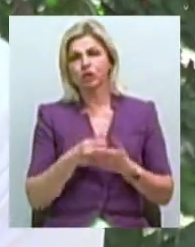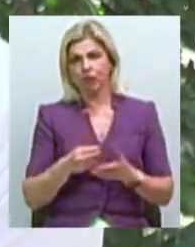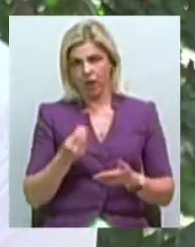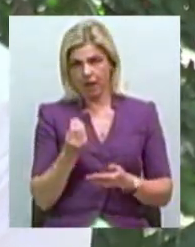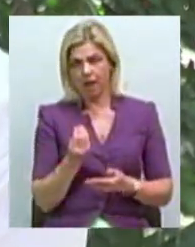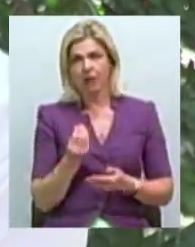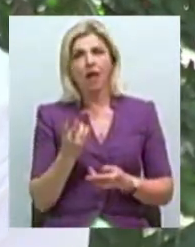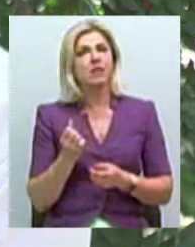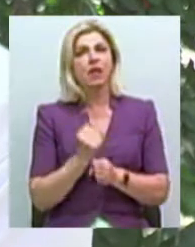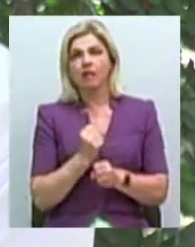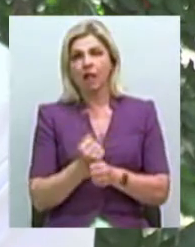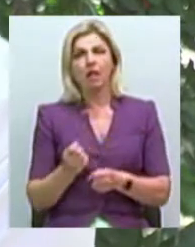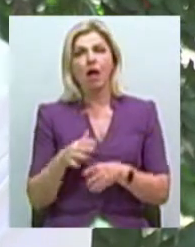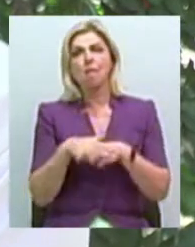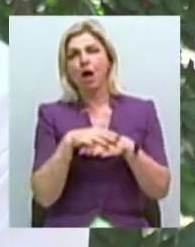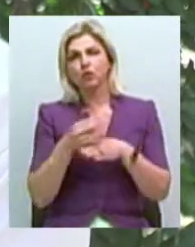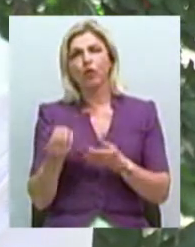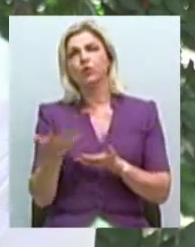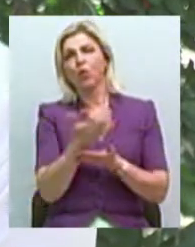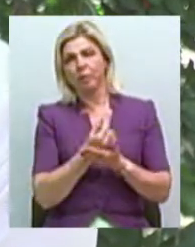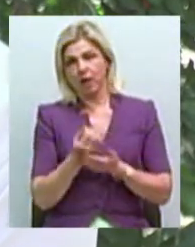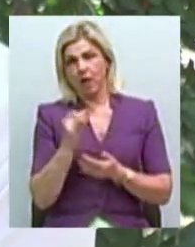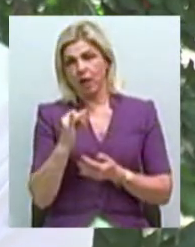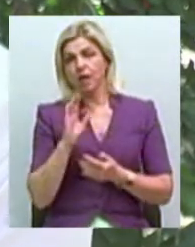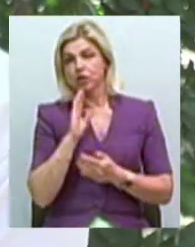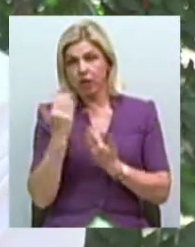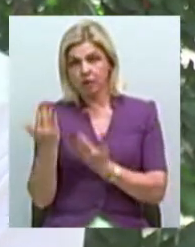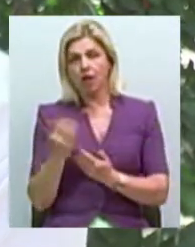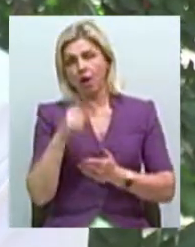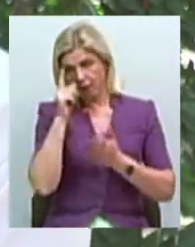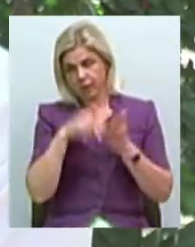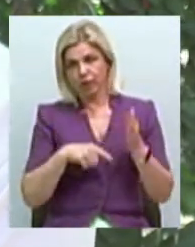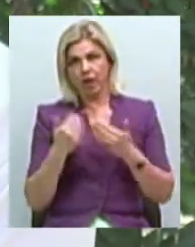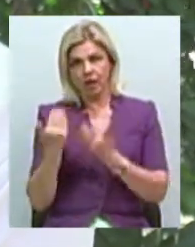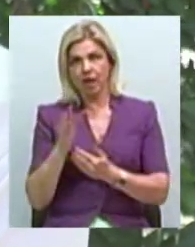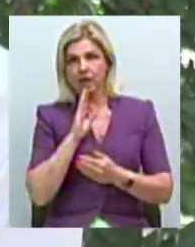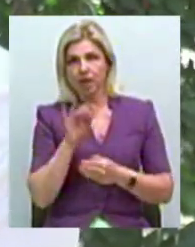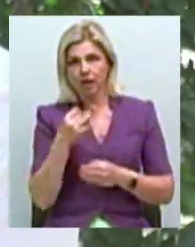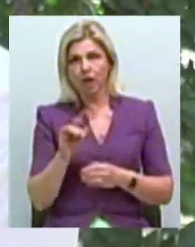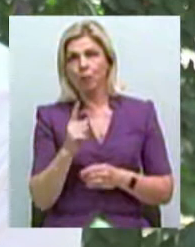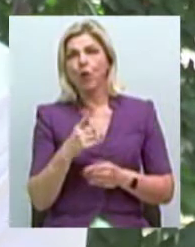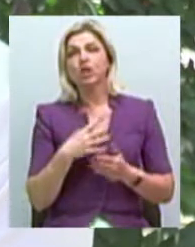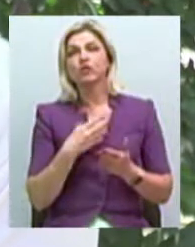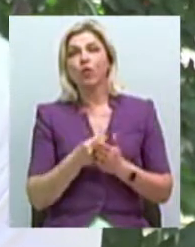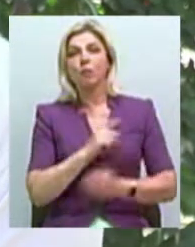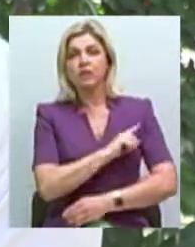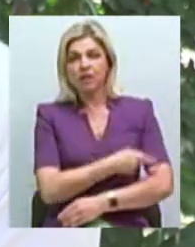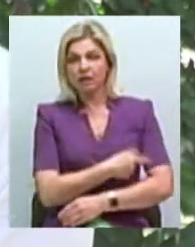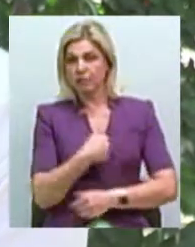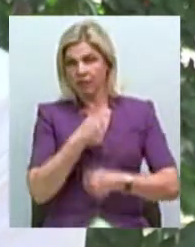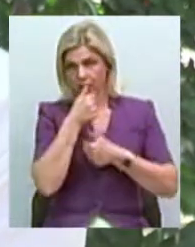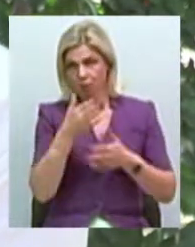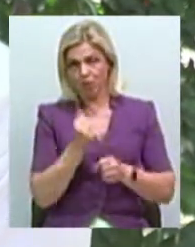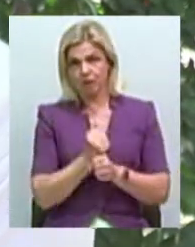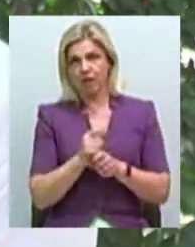грошей під хворих тварин. Я абсолютно довіряю, що може передати цих тварин, бо нашими силами ми не можемо зробити таку